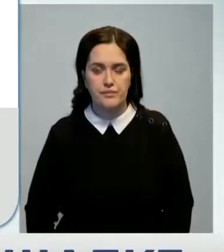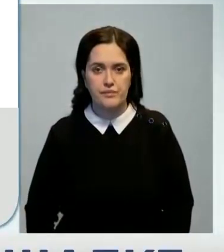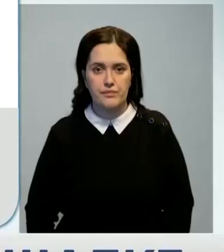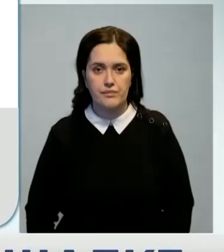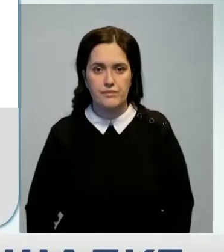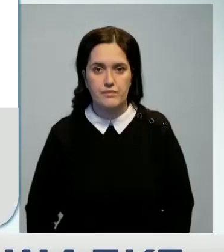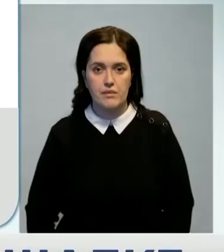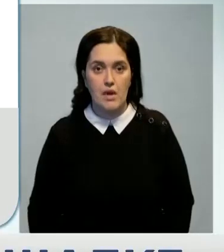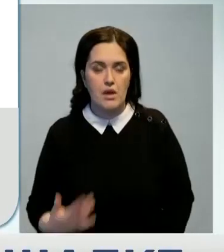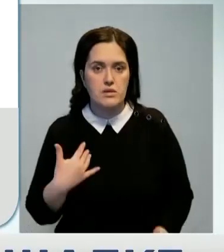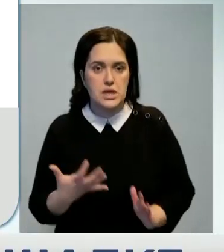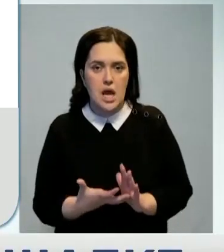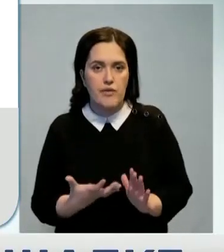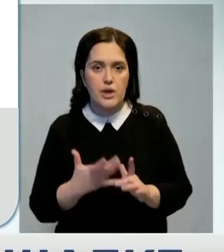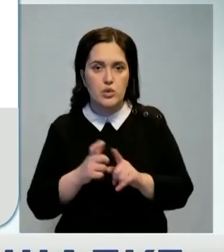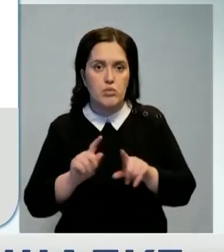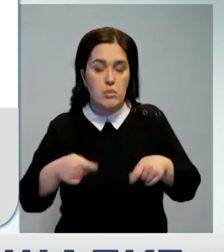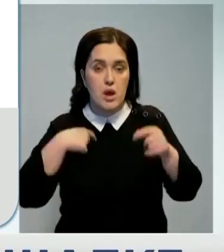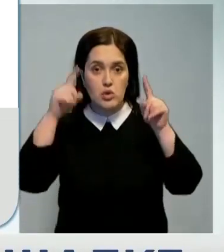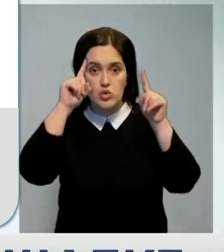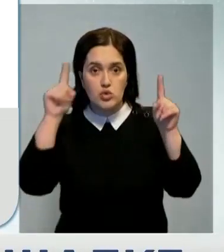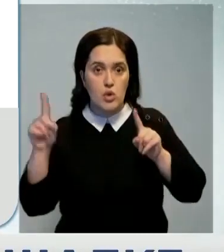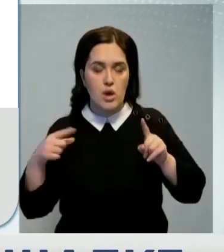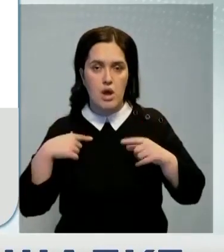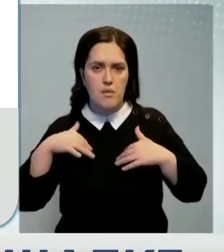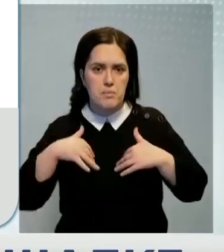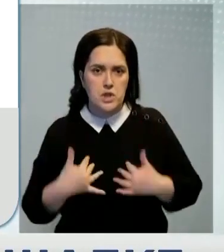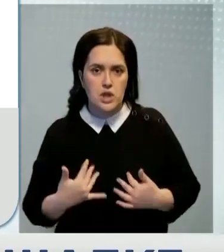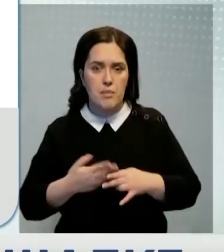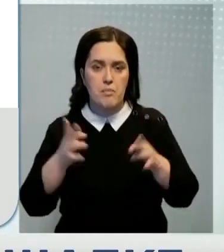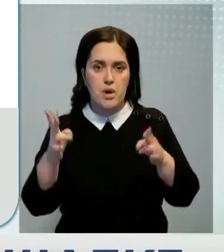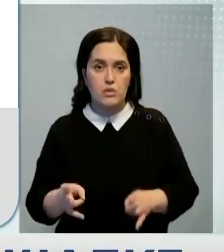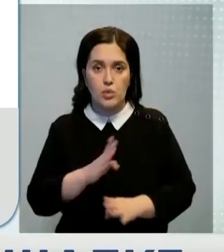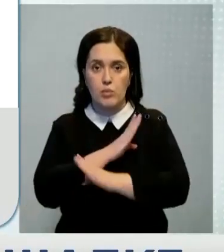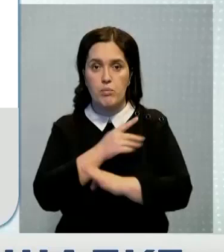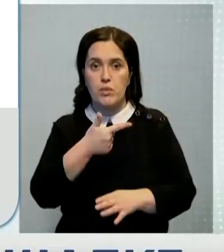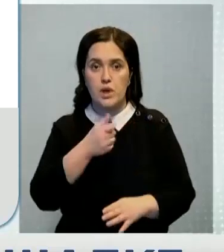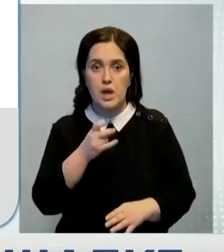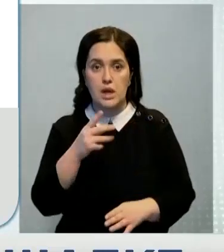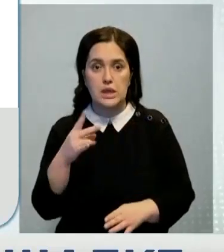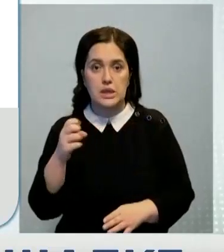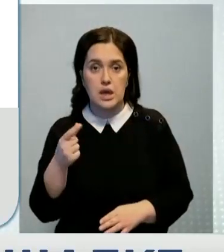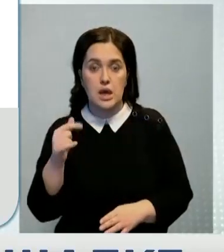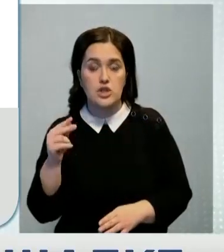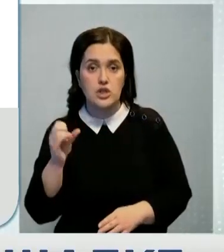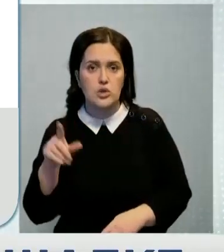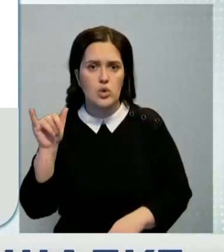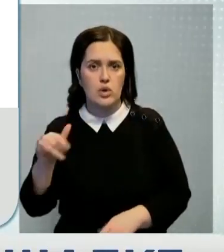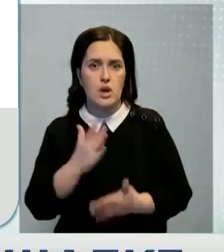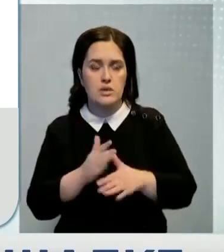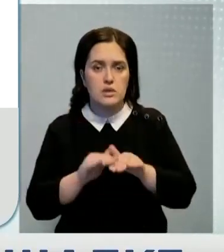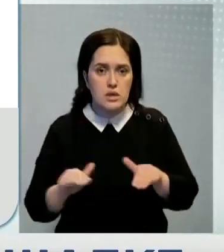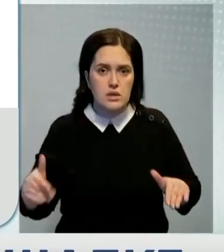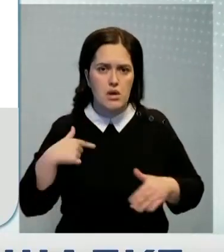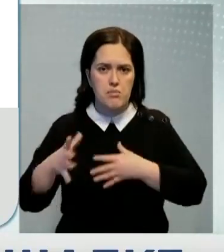Не хватает слов передать мой шок и печаль по поводу трагедии, унесшей жизнь Галины Хачинс, жены, матери и наши глубоко уважаемые